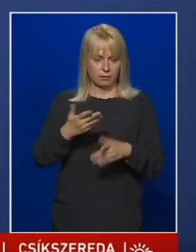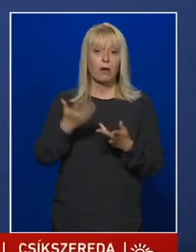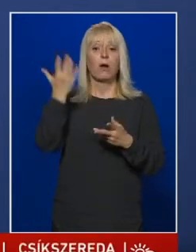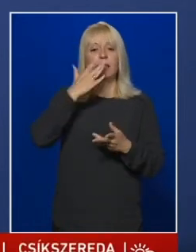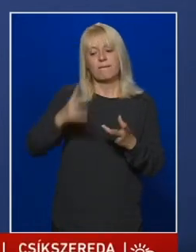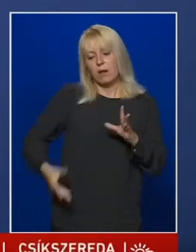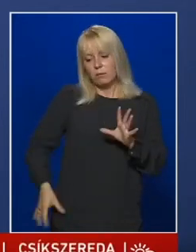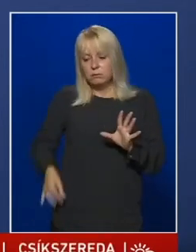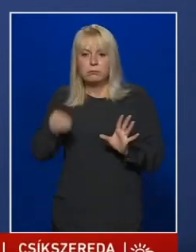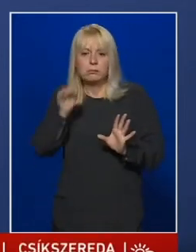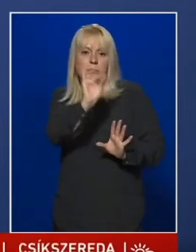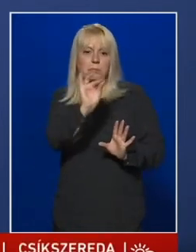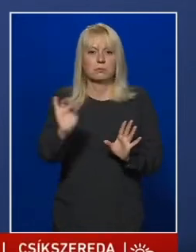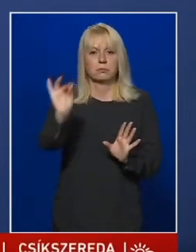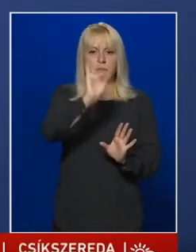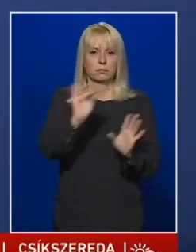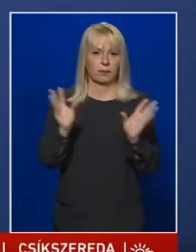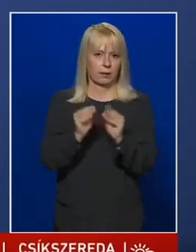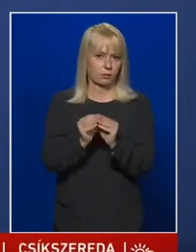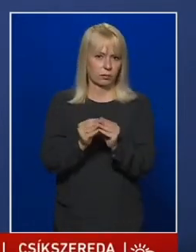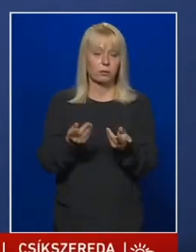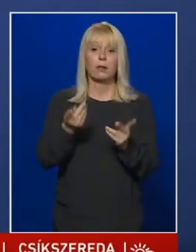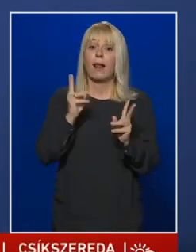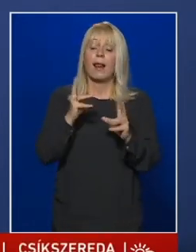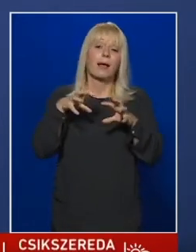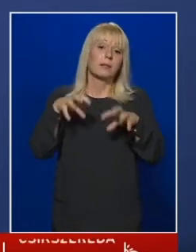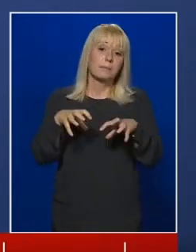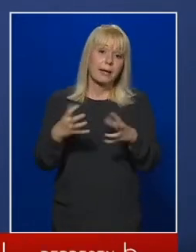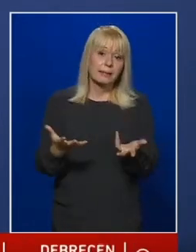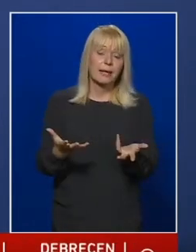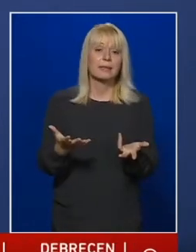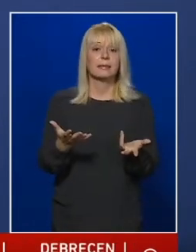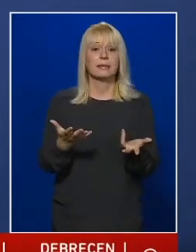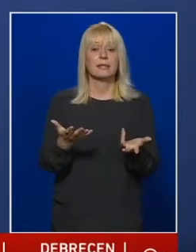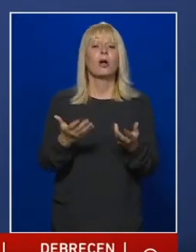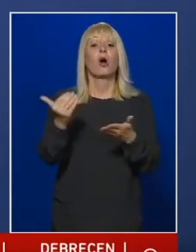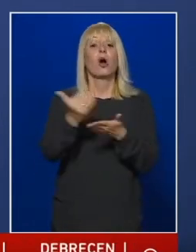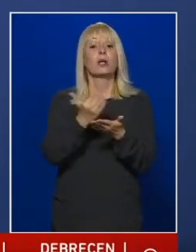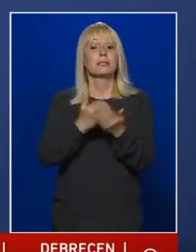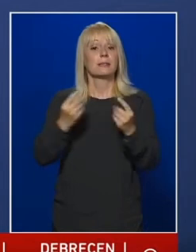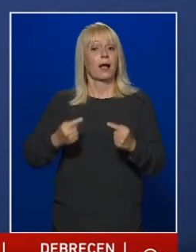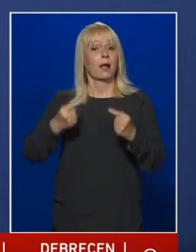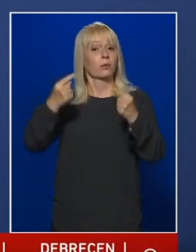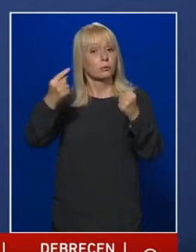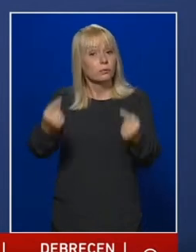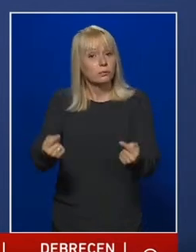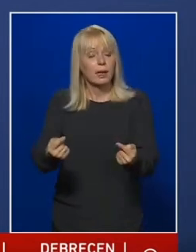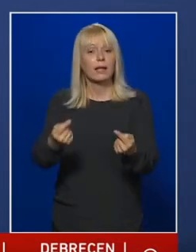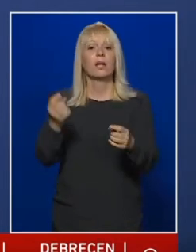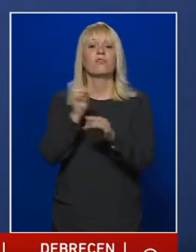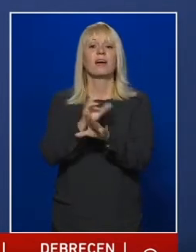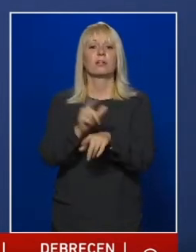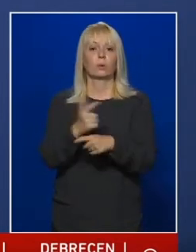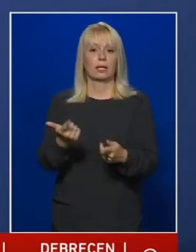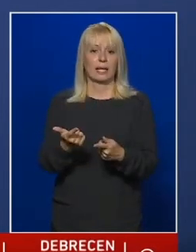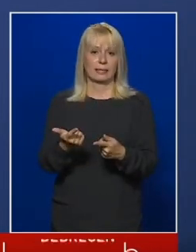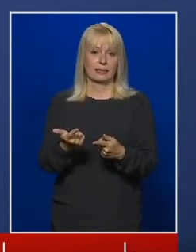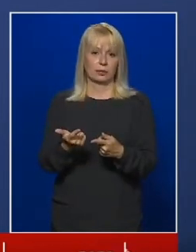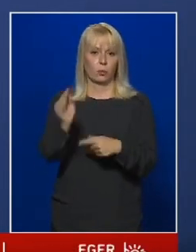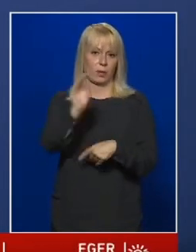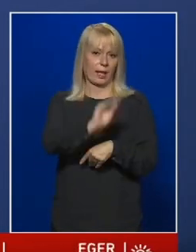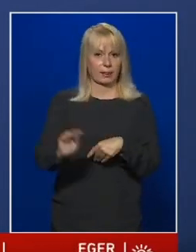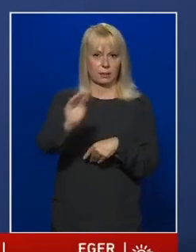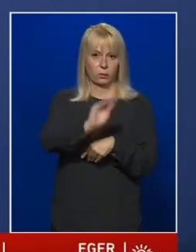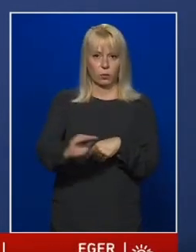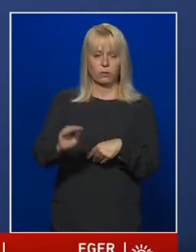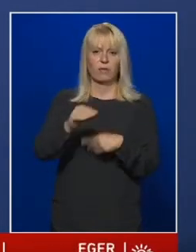illetve a felület között. Azt is megtehetjük, hogy a használatot követően vagy fertőtlenítőkendővel,